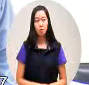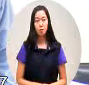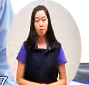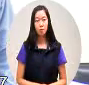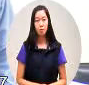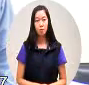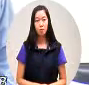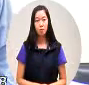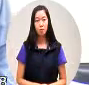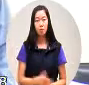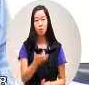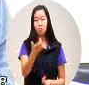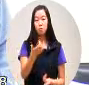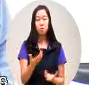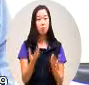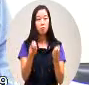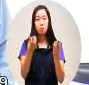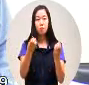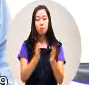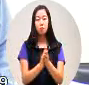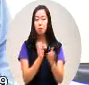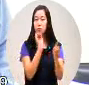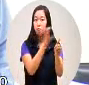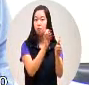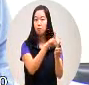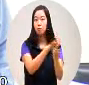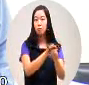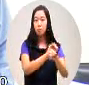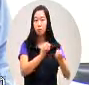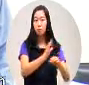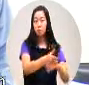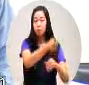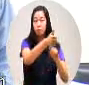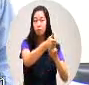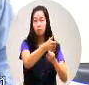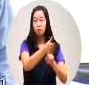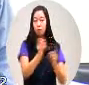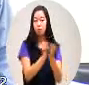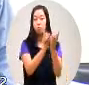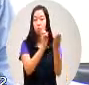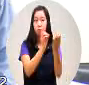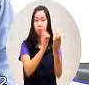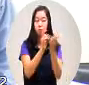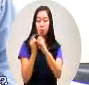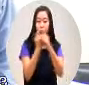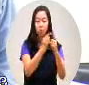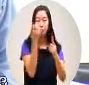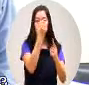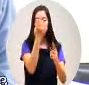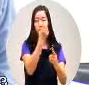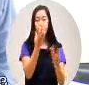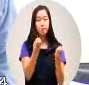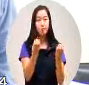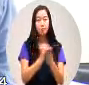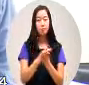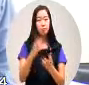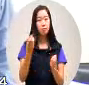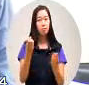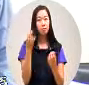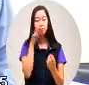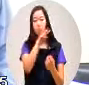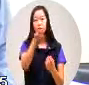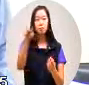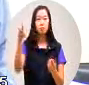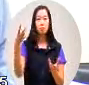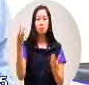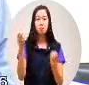并没有跟地主好好的在现场会看也没有看到任何